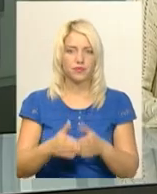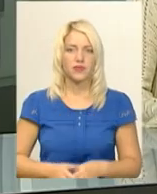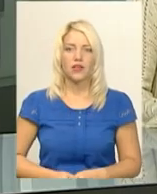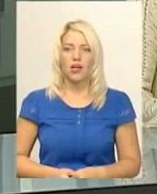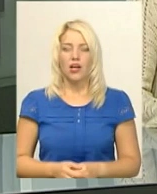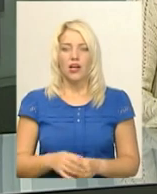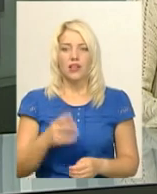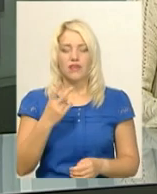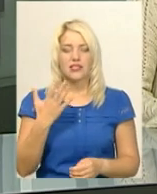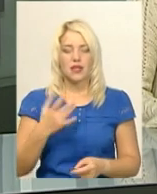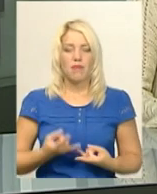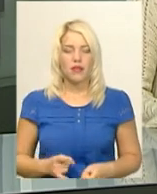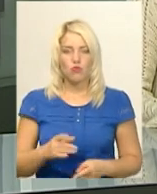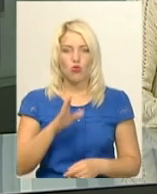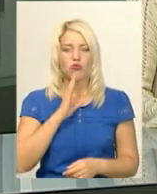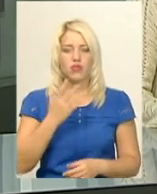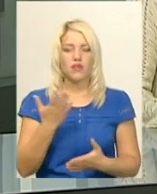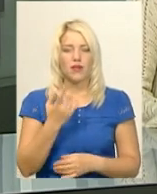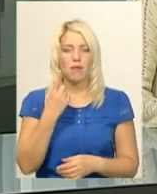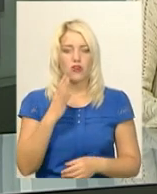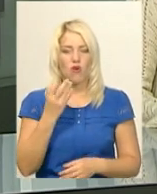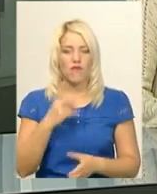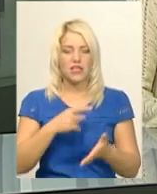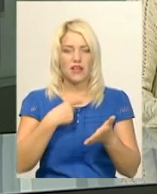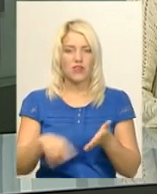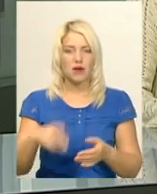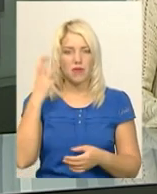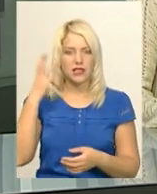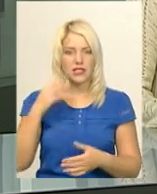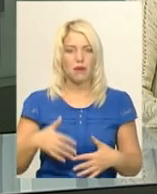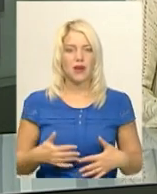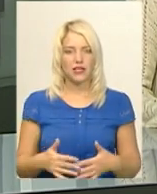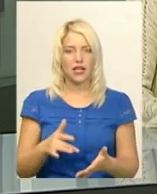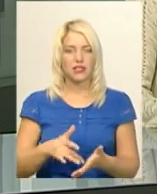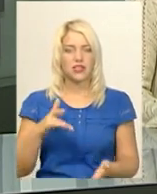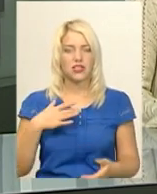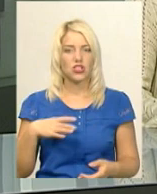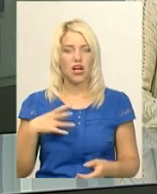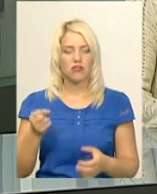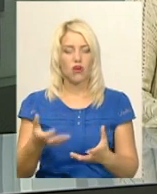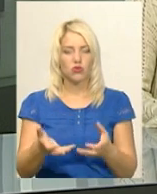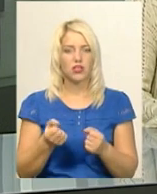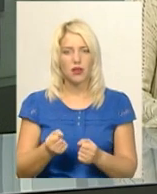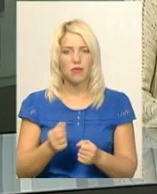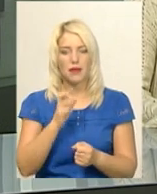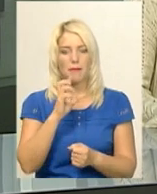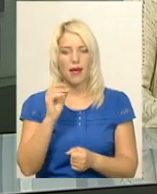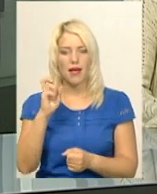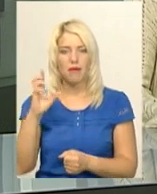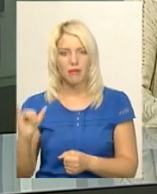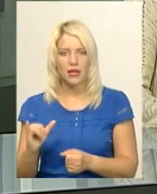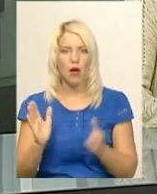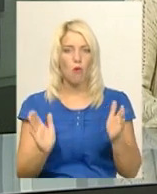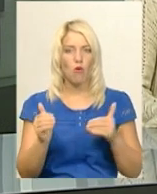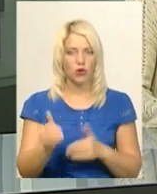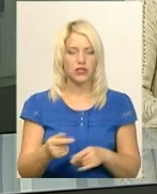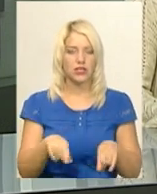25 породіл, яких з 1 вересня виписали з Хмельницького міського перинатального центру, чекають на отримання бебі-боксів. Про це